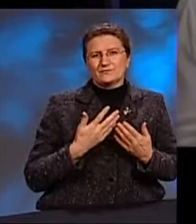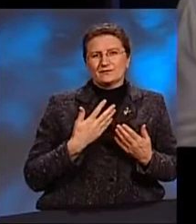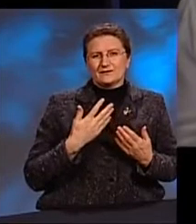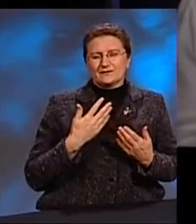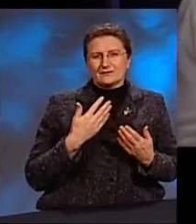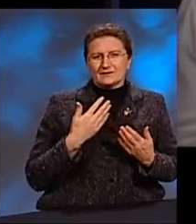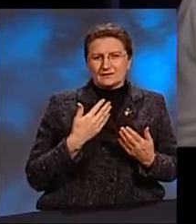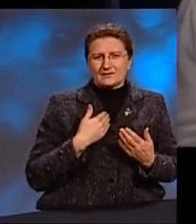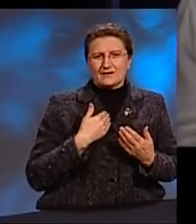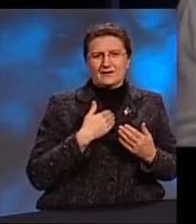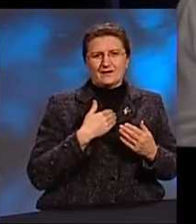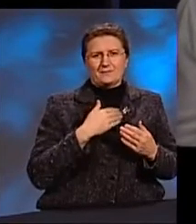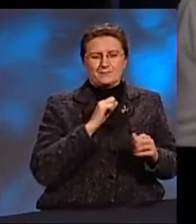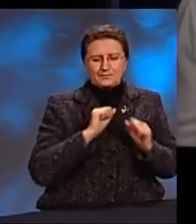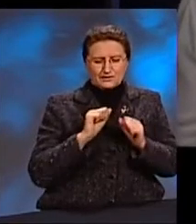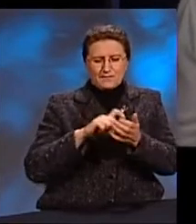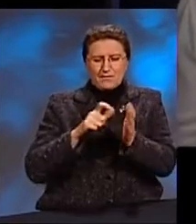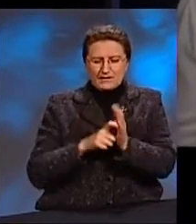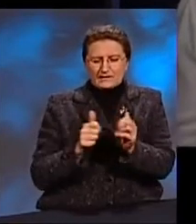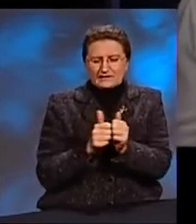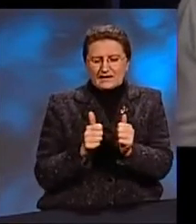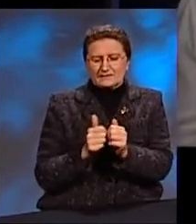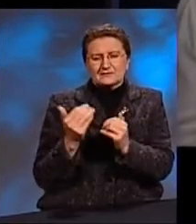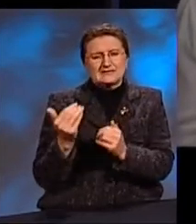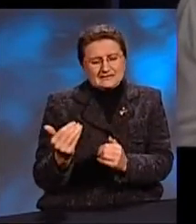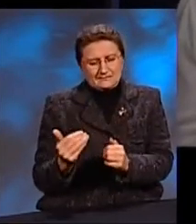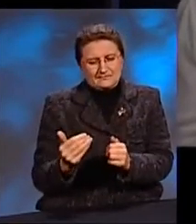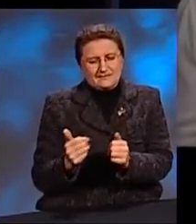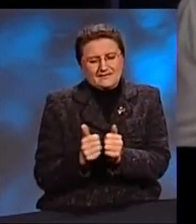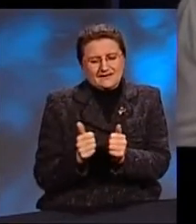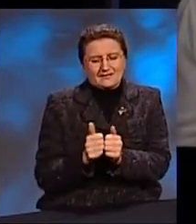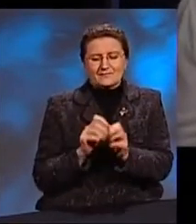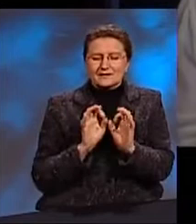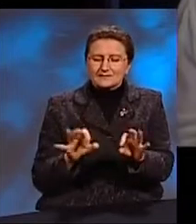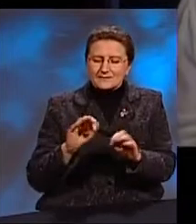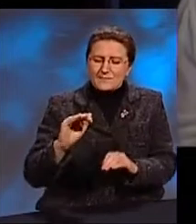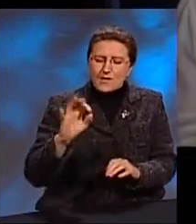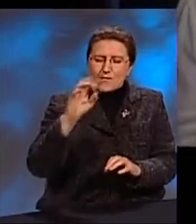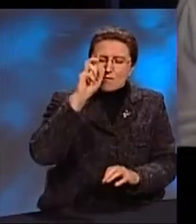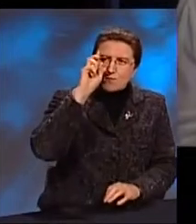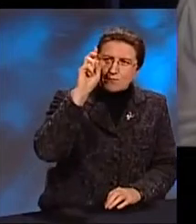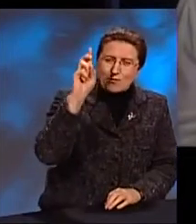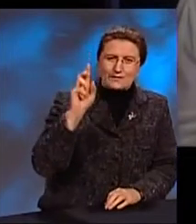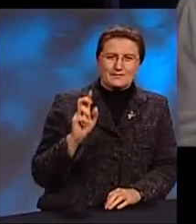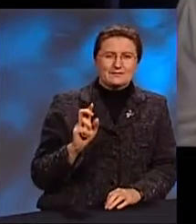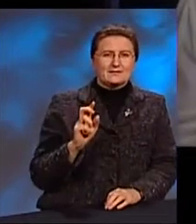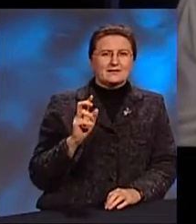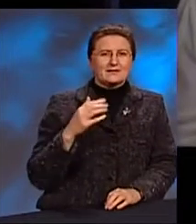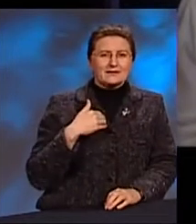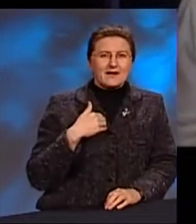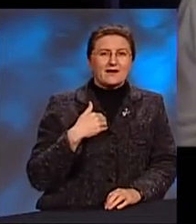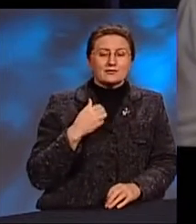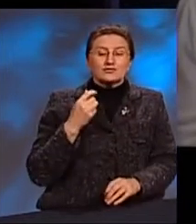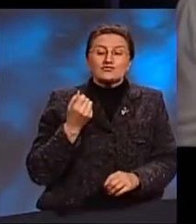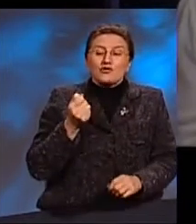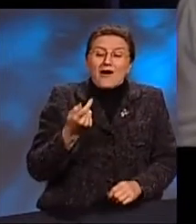я оставила тогда уроки свои Я пришла к нему и сидела с ним Я рассказывала ему о Боге И я уже до